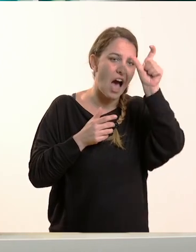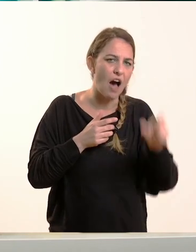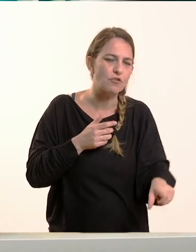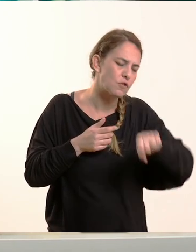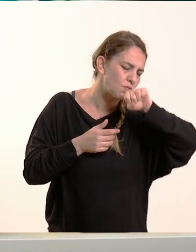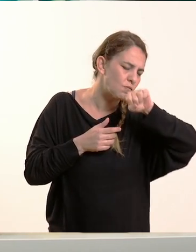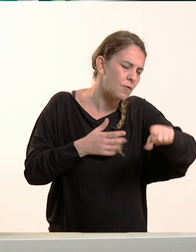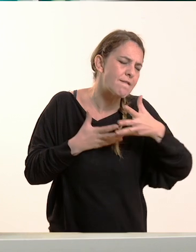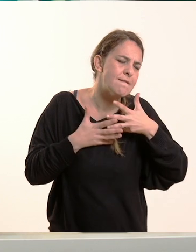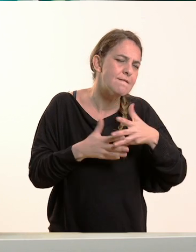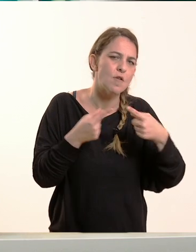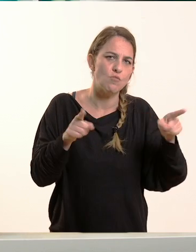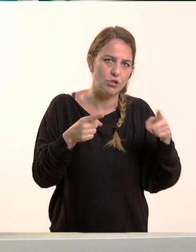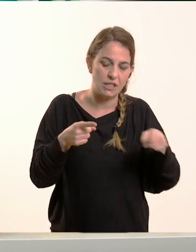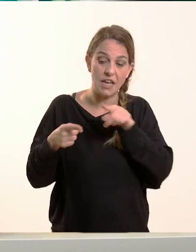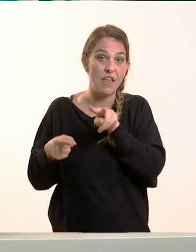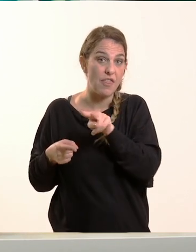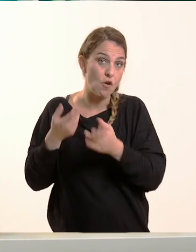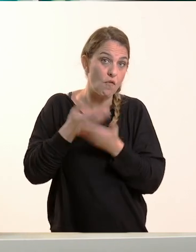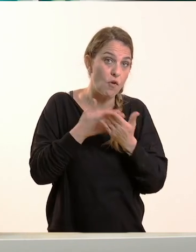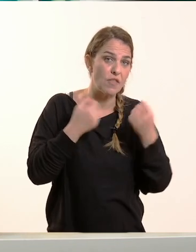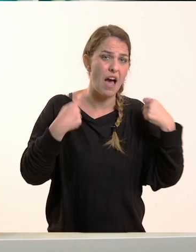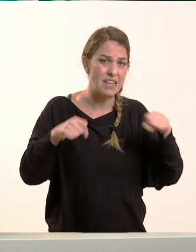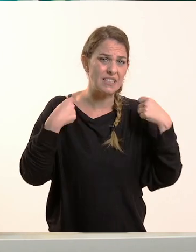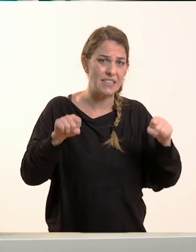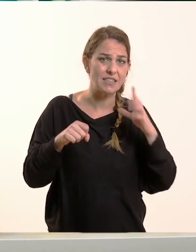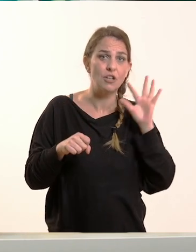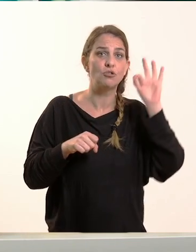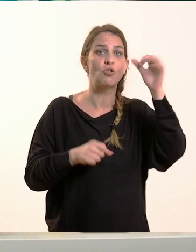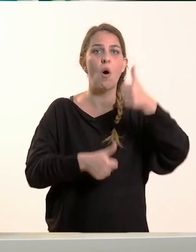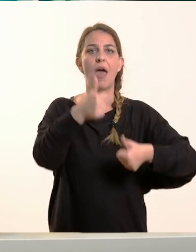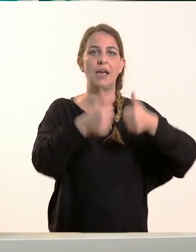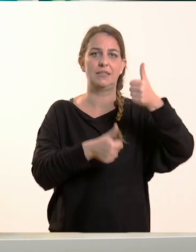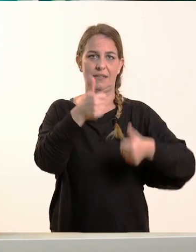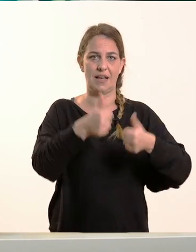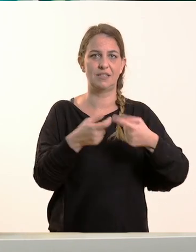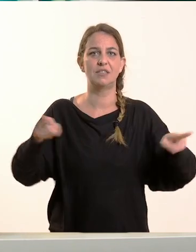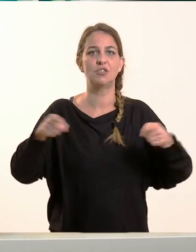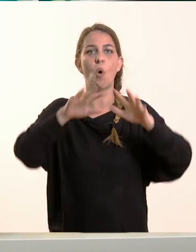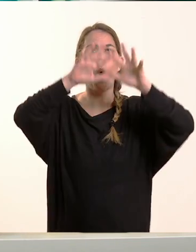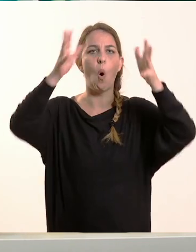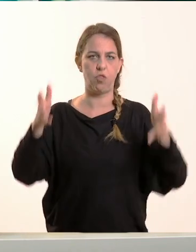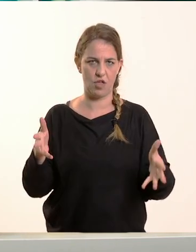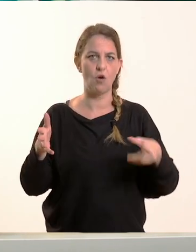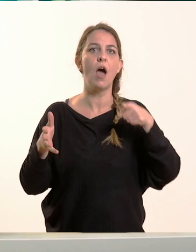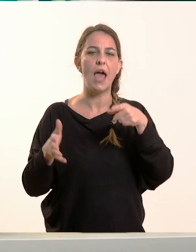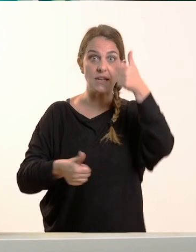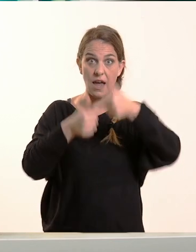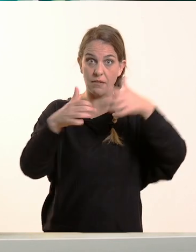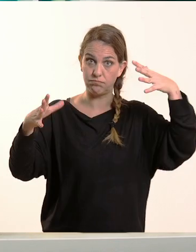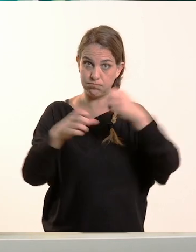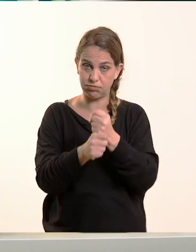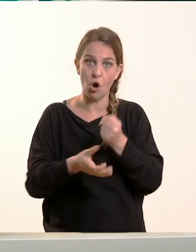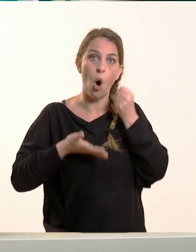Και μετά να δώσει εξετάσεις σε ένα οδείο και να κερδίσει η υποτροφία για να σπουδάσει εκεί η μουσική.